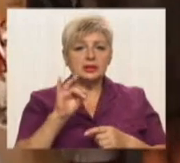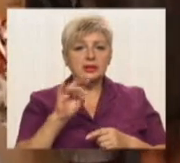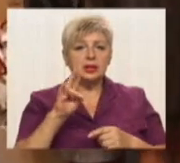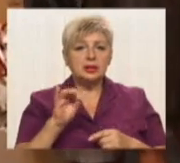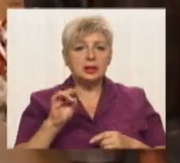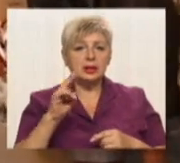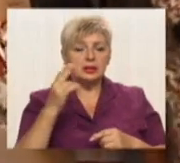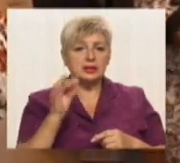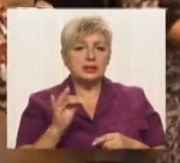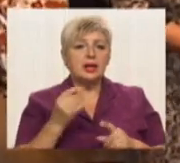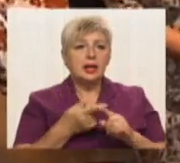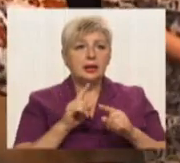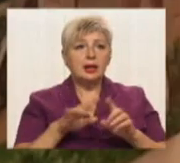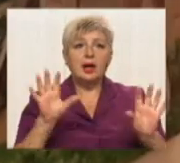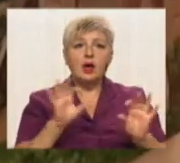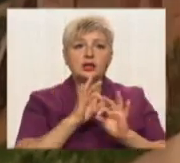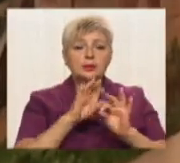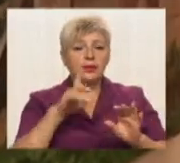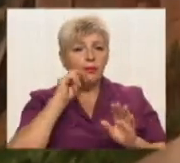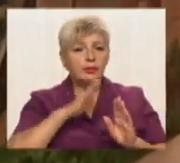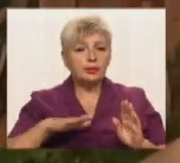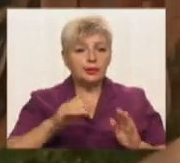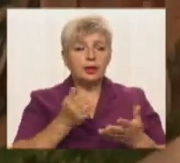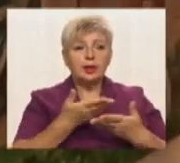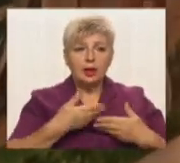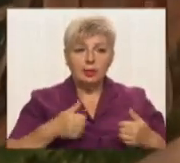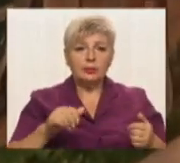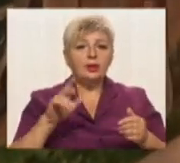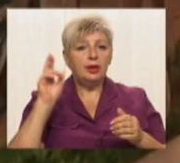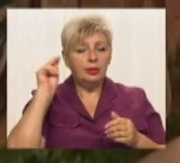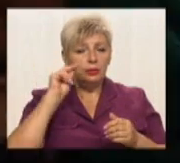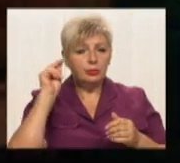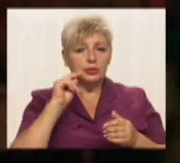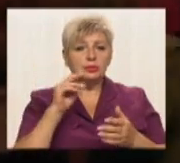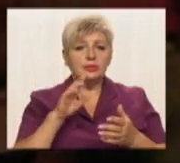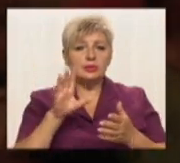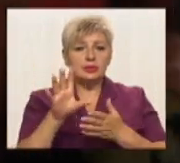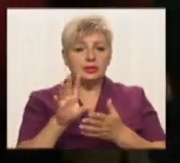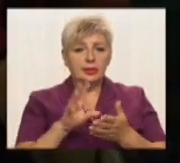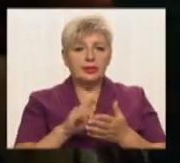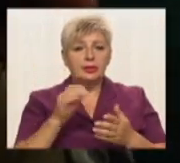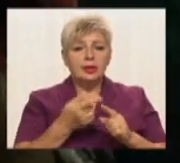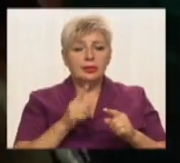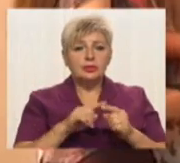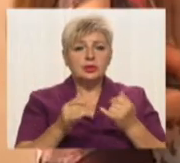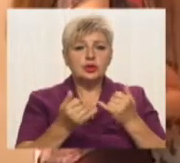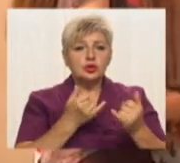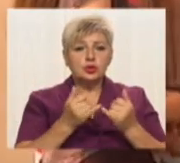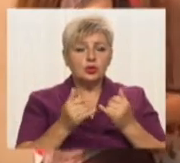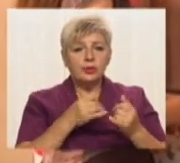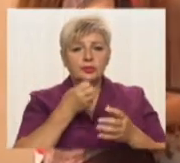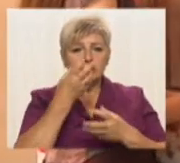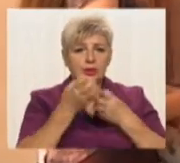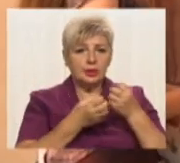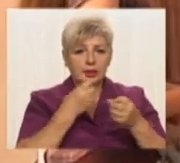оспівував Україну. Ми дійсно вчимося в своїх учнів, не тільки вони. Це світла людина. І ці жовті троянди кольору сонця